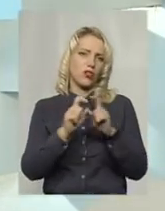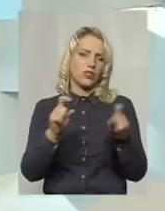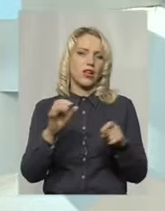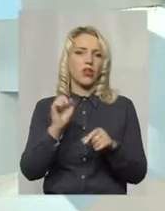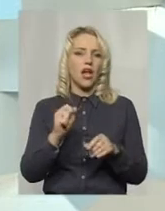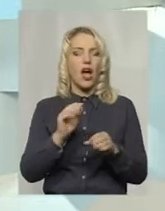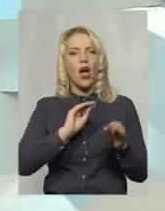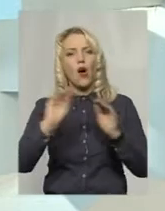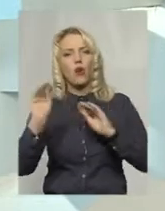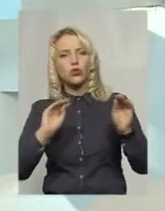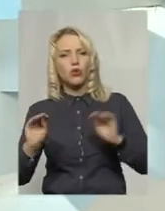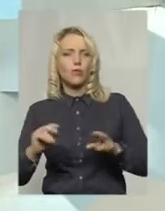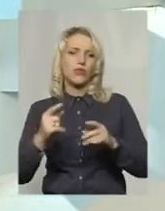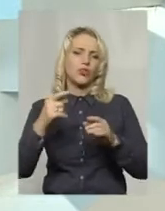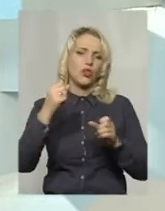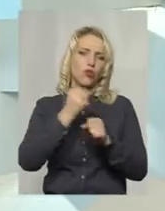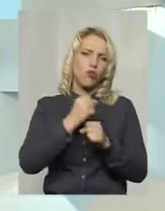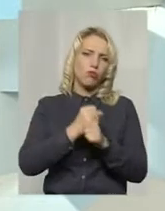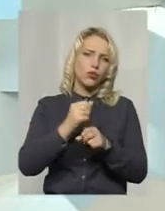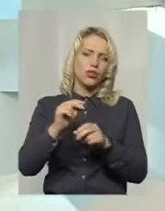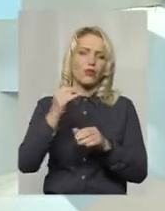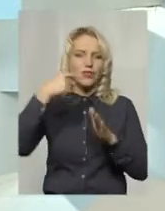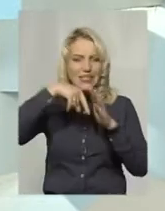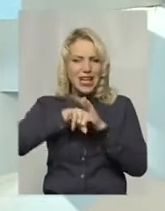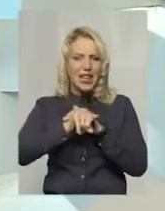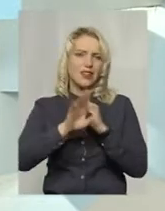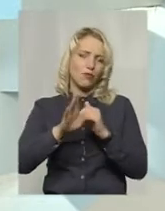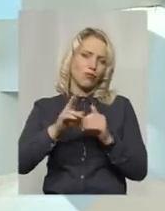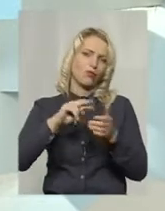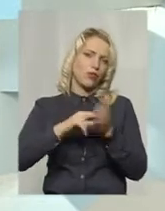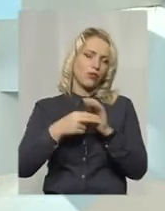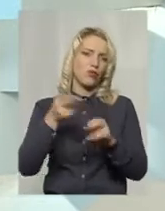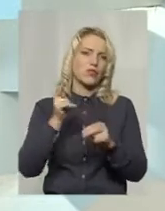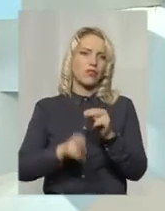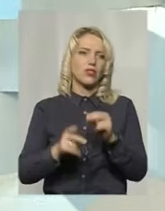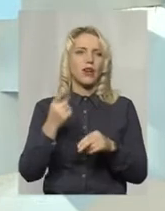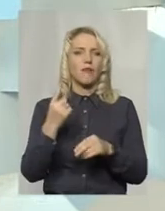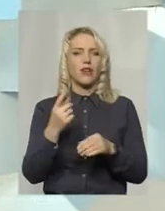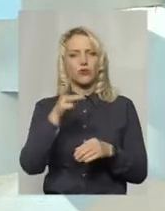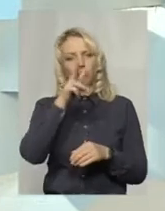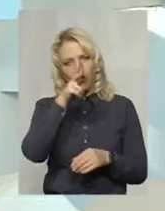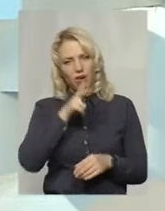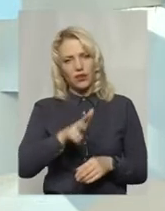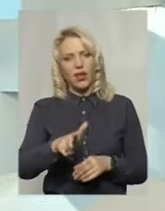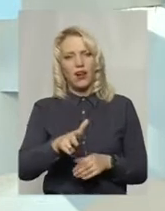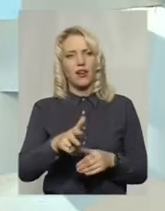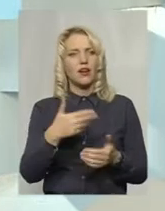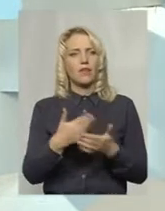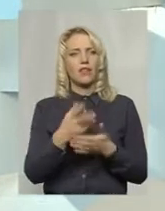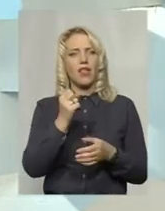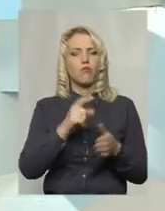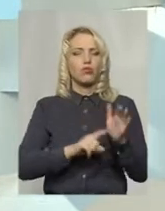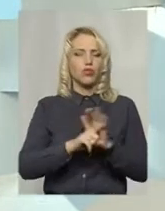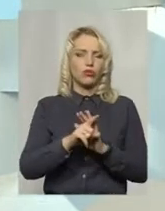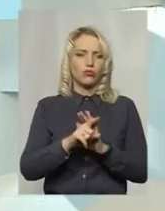оздоблювальні роботи всередині, вони будуть, я думаю, планово завершені в першому кварталі, ну, аж максимум на початку